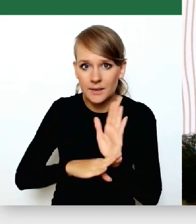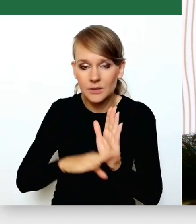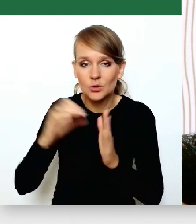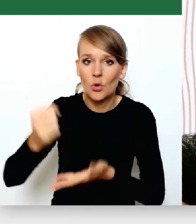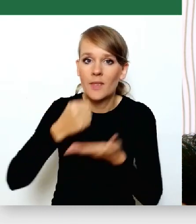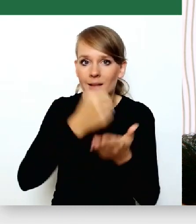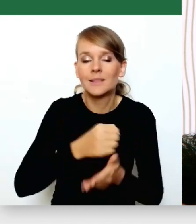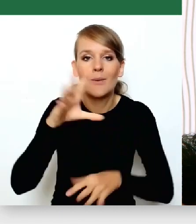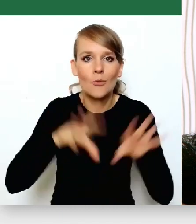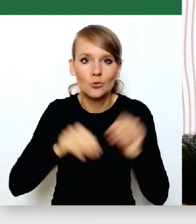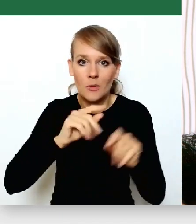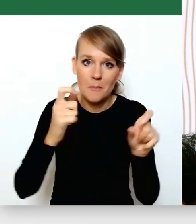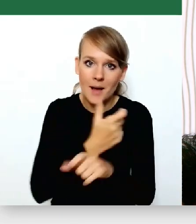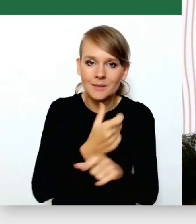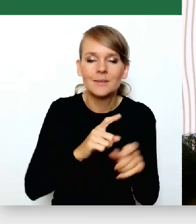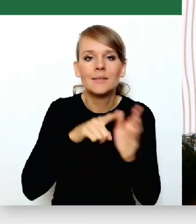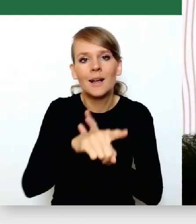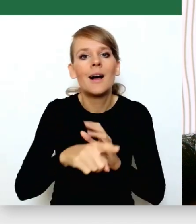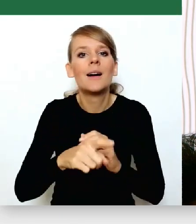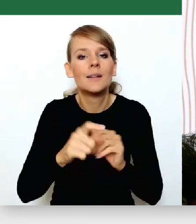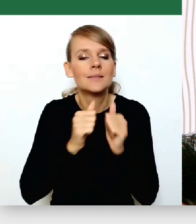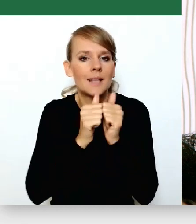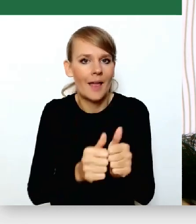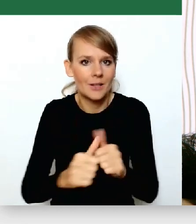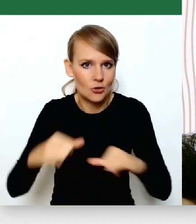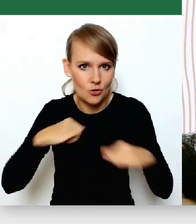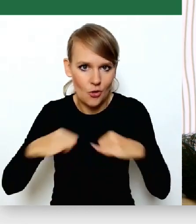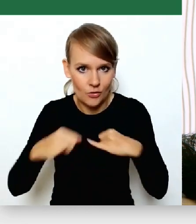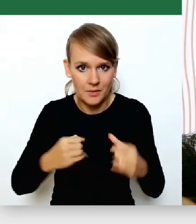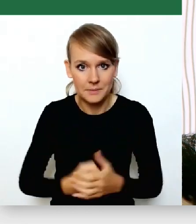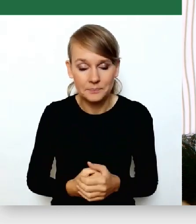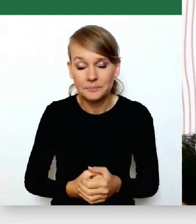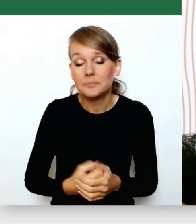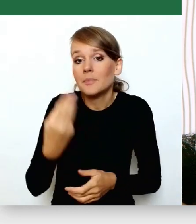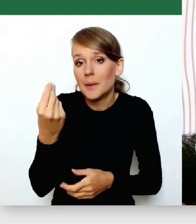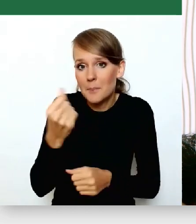budżetu państwa do zadań rządowych. No, pieniądz jest.